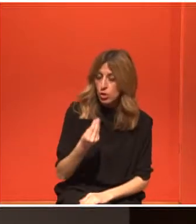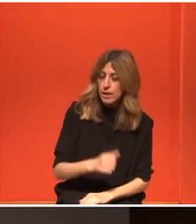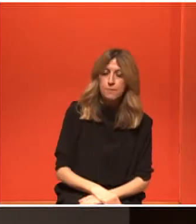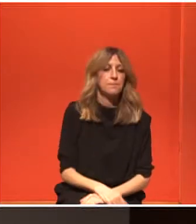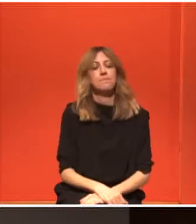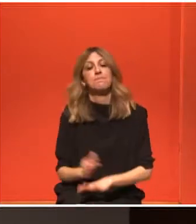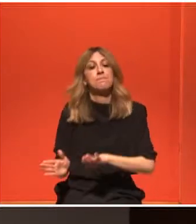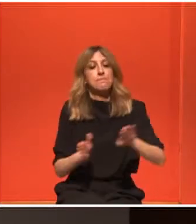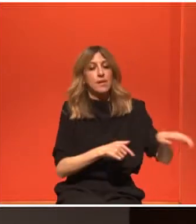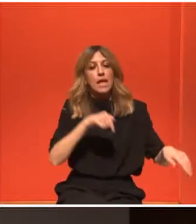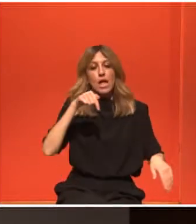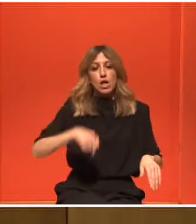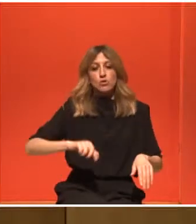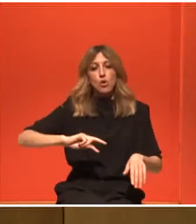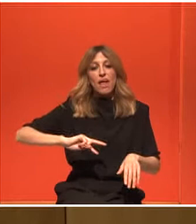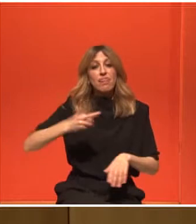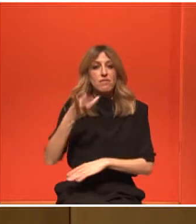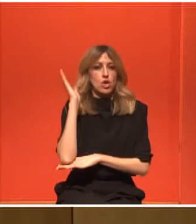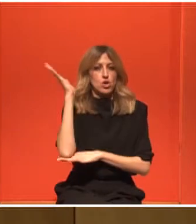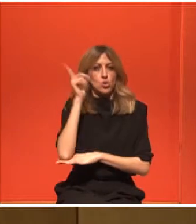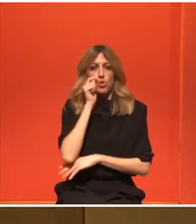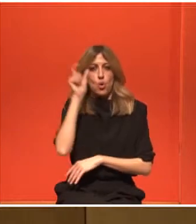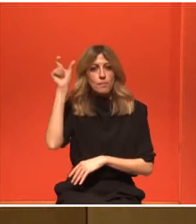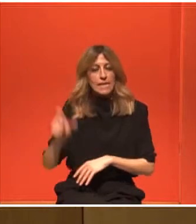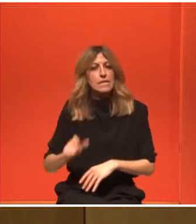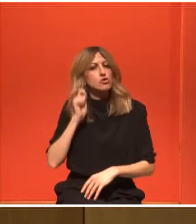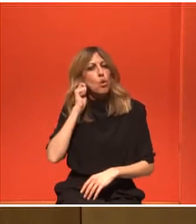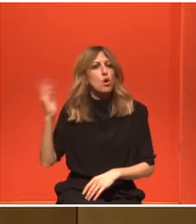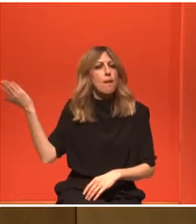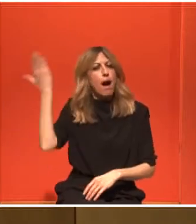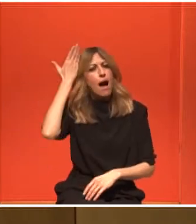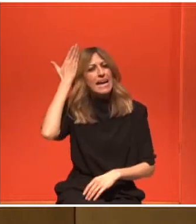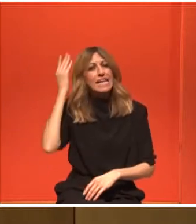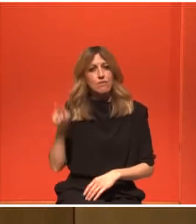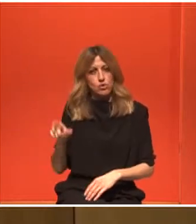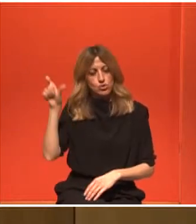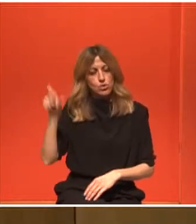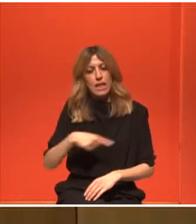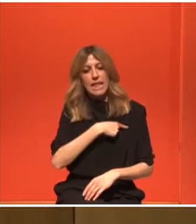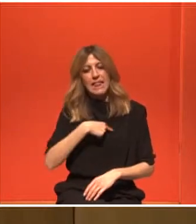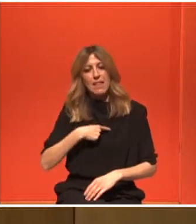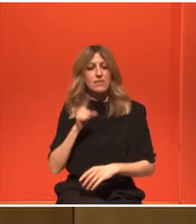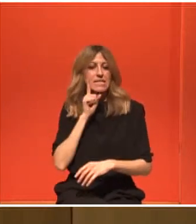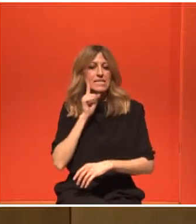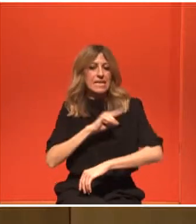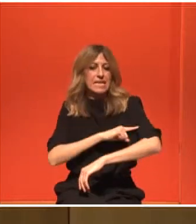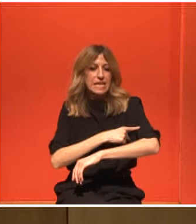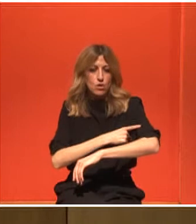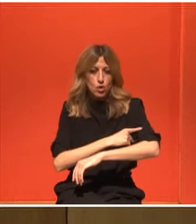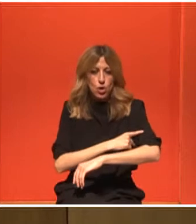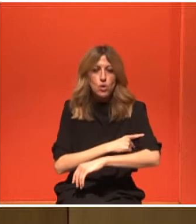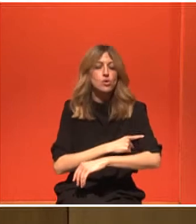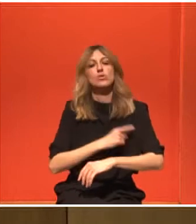επόμενο μιλητή, τον κύριο Νίκο Ακρίβο. Ευχαριστούμε, κύριε Ακρίβο. Είναι γυναικολόγος, με αυτήνες γυναικολόγος, επιστημονικός συνεργάτης στη τρίτη